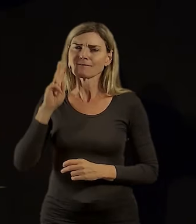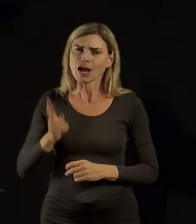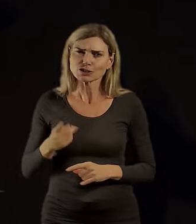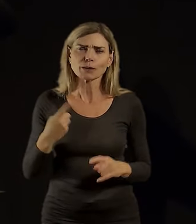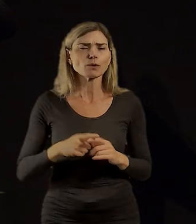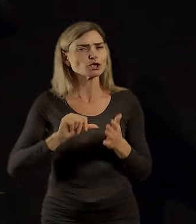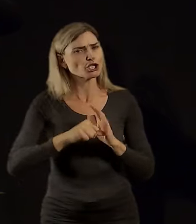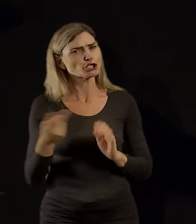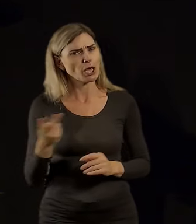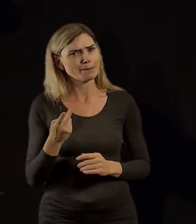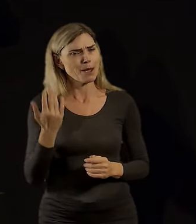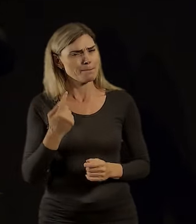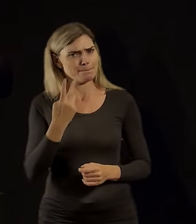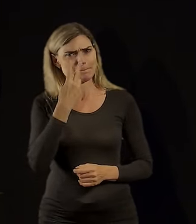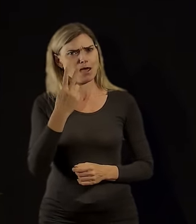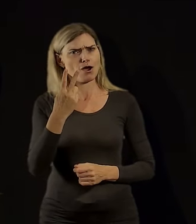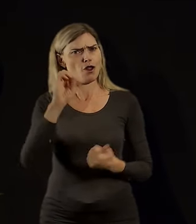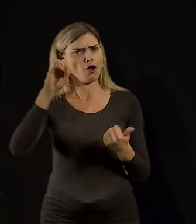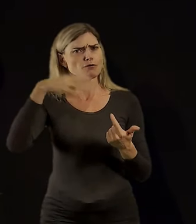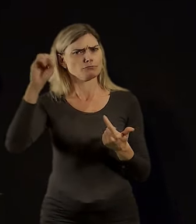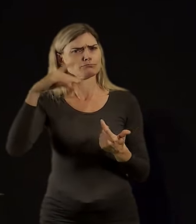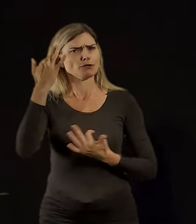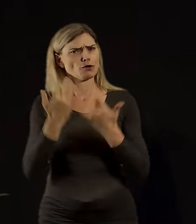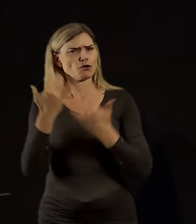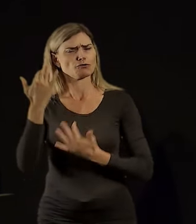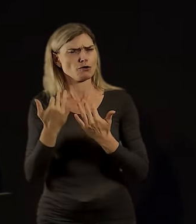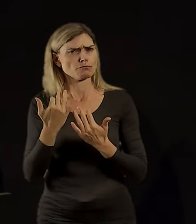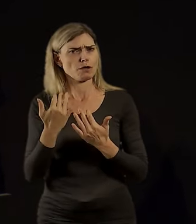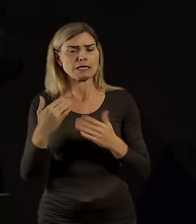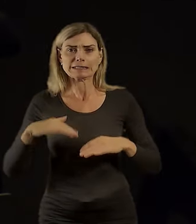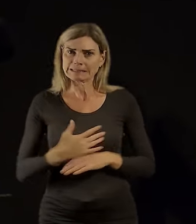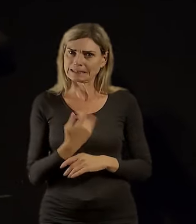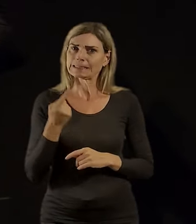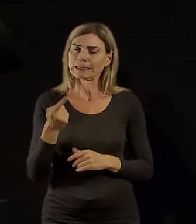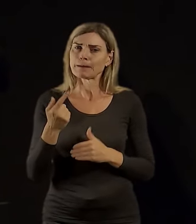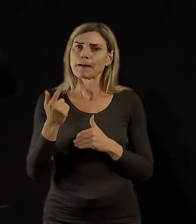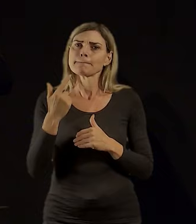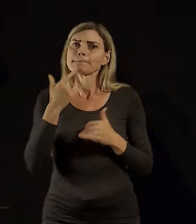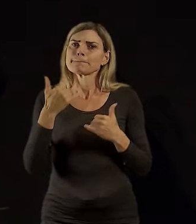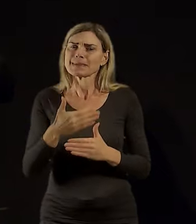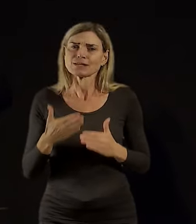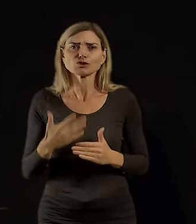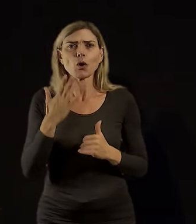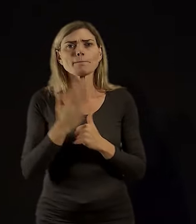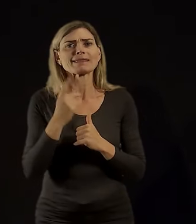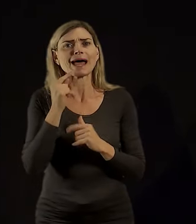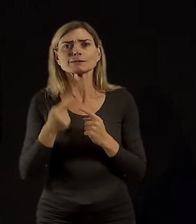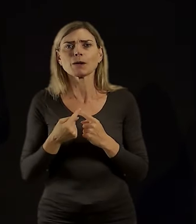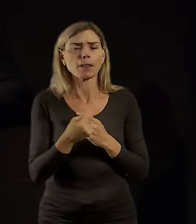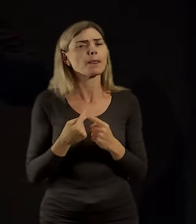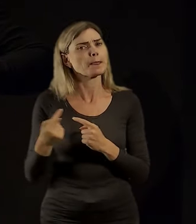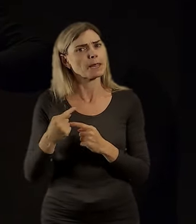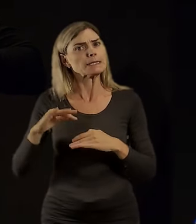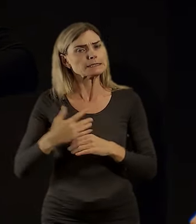když jsme teďka viděli ta čísla, a já vlastně mám pocit, že tomu 15 minutovému městu jsme ve spoustě ohledech